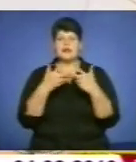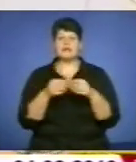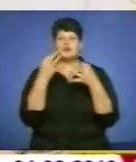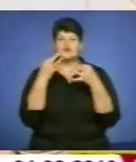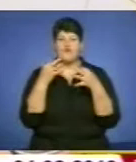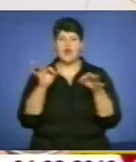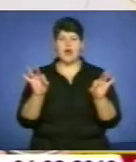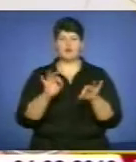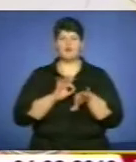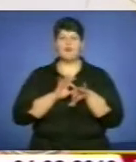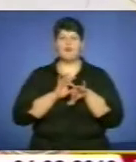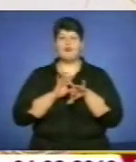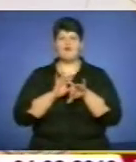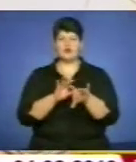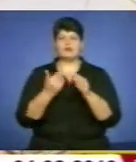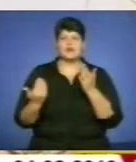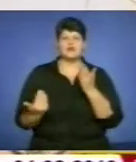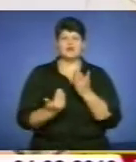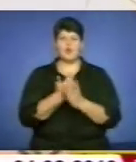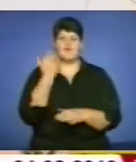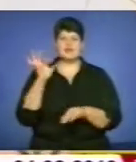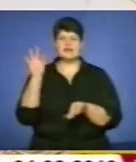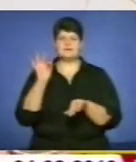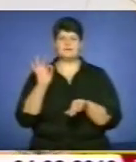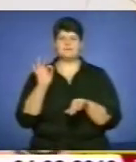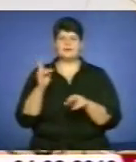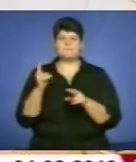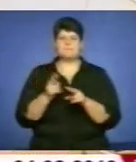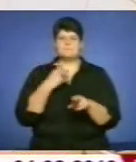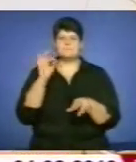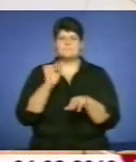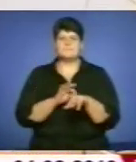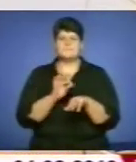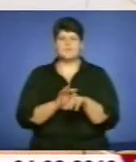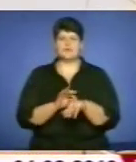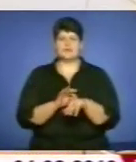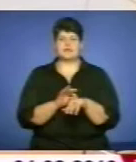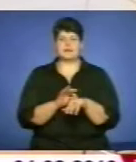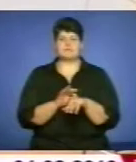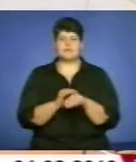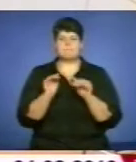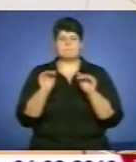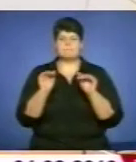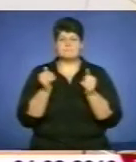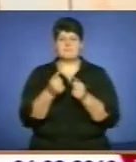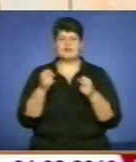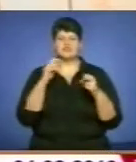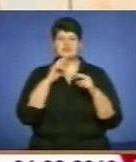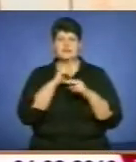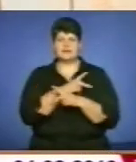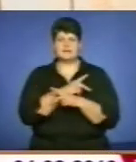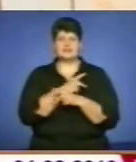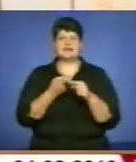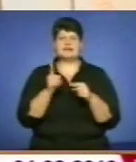нове знеболення менш токсичне газовими анестетиками. Цей